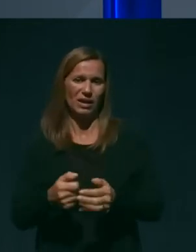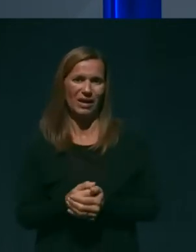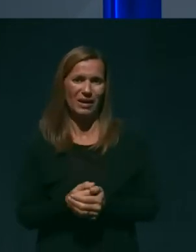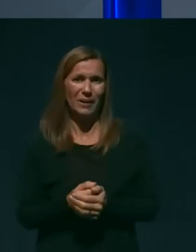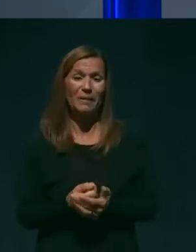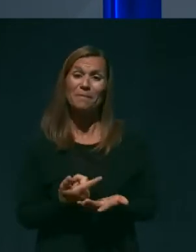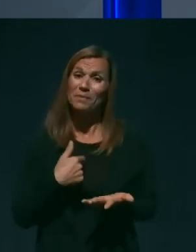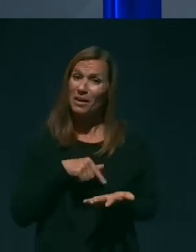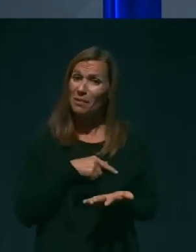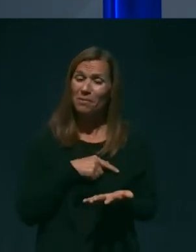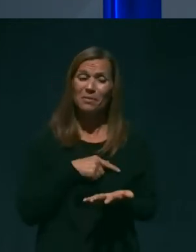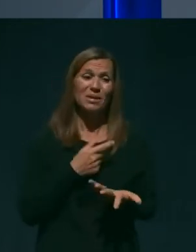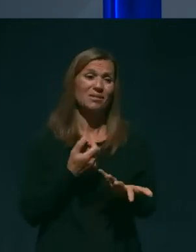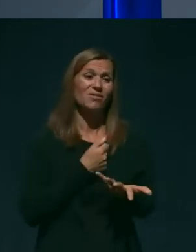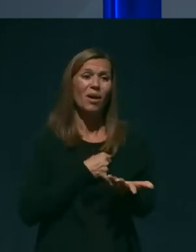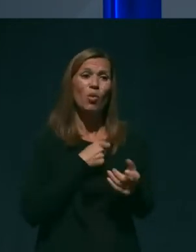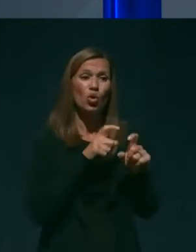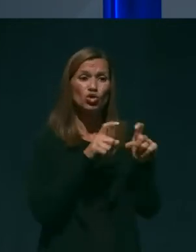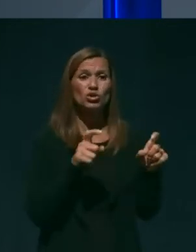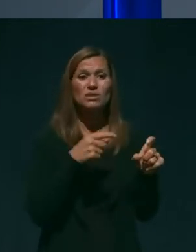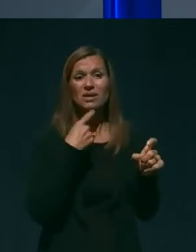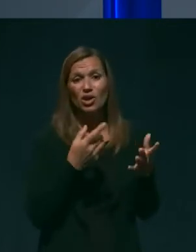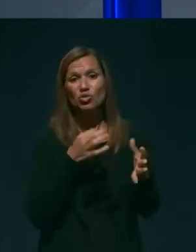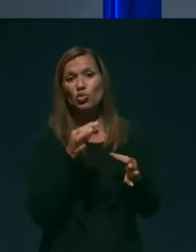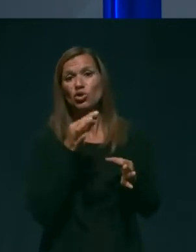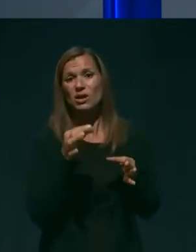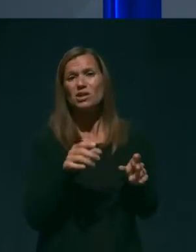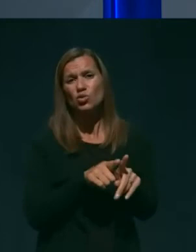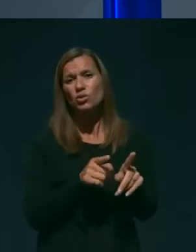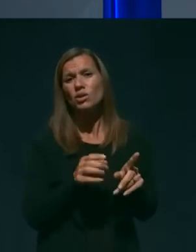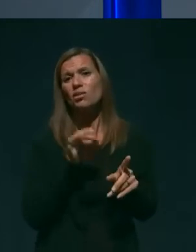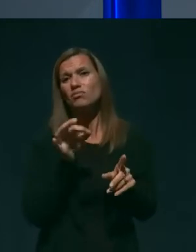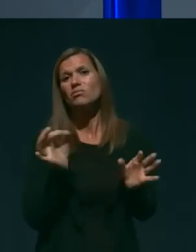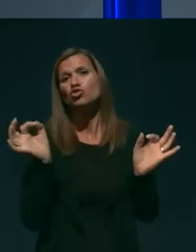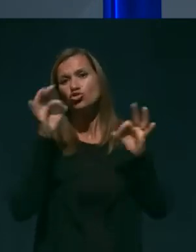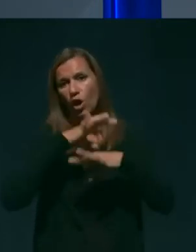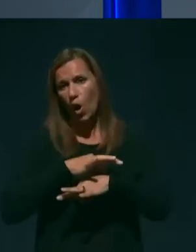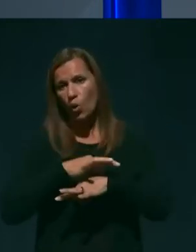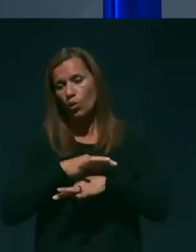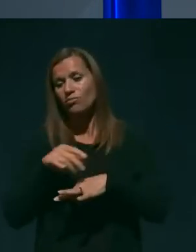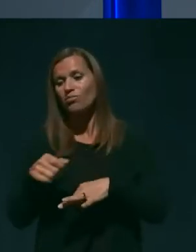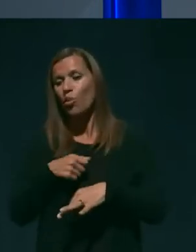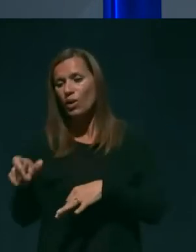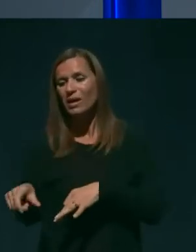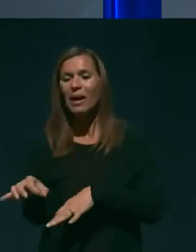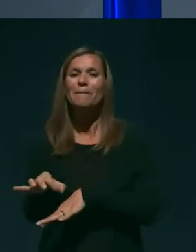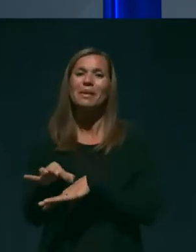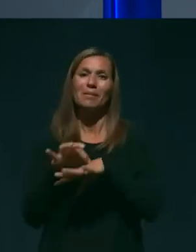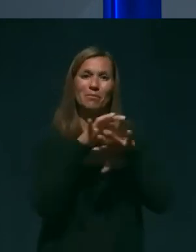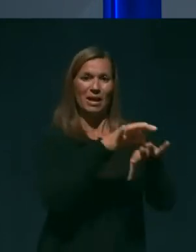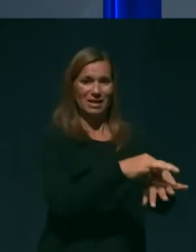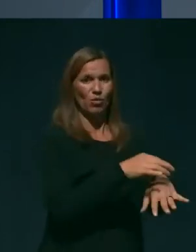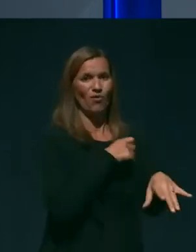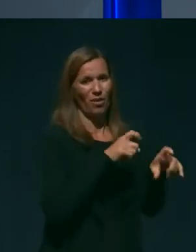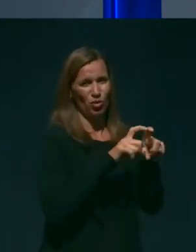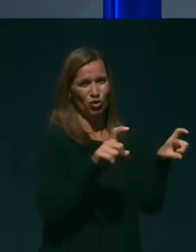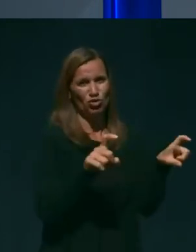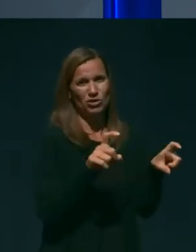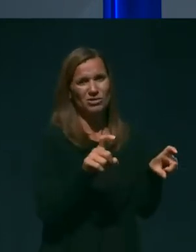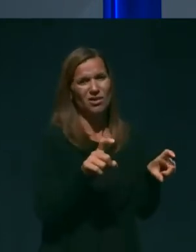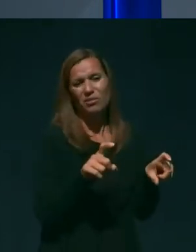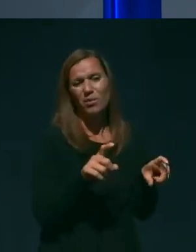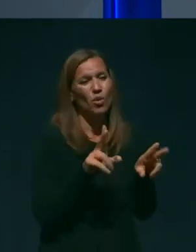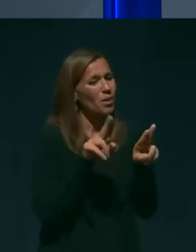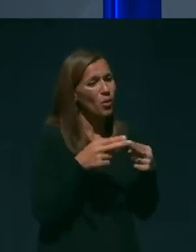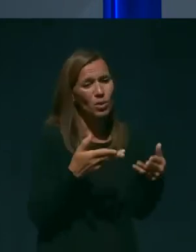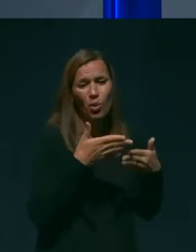zgodi, da se takega bolnika vendarle pripelje v bolnišnico, kjer mu seveda ne moramo pomagati, samo povečamo trpljenje, si